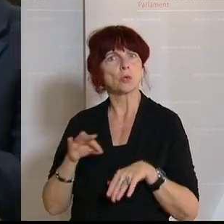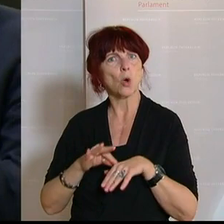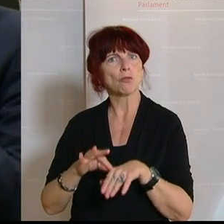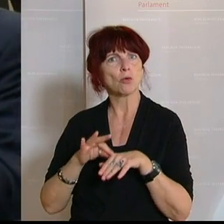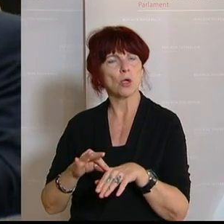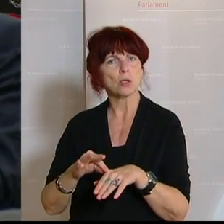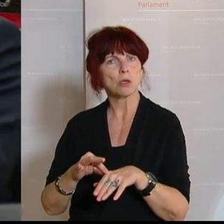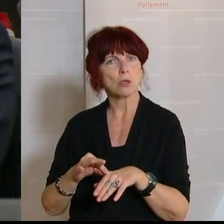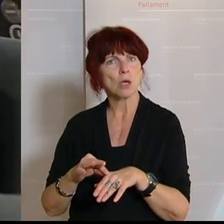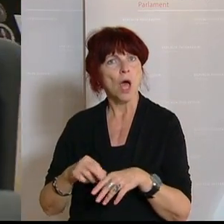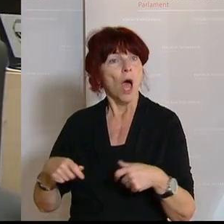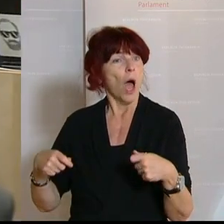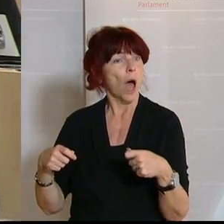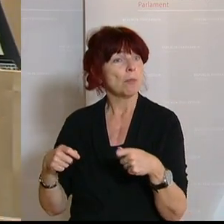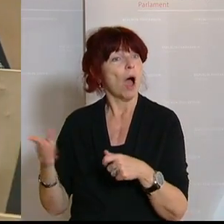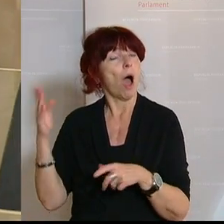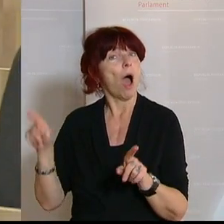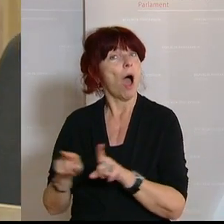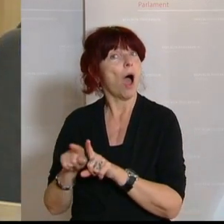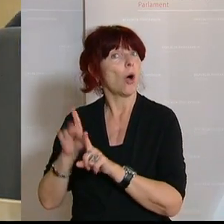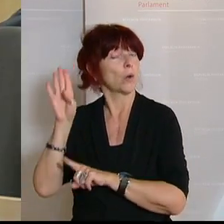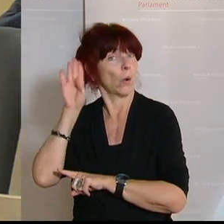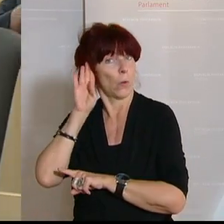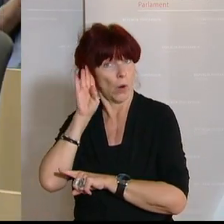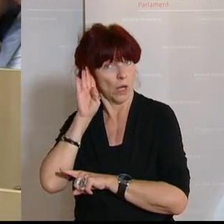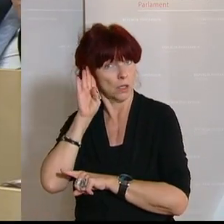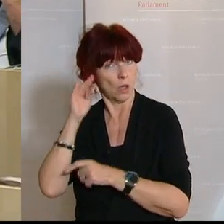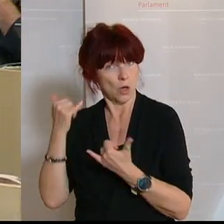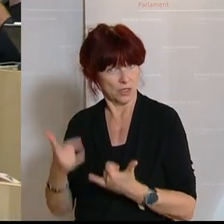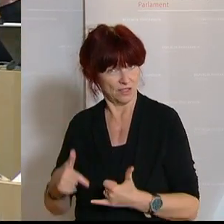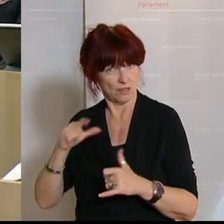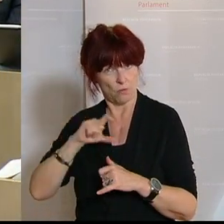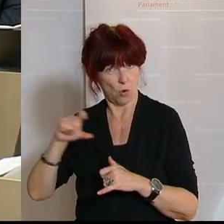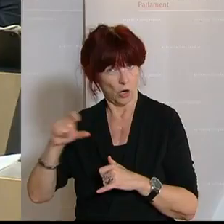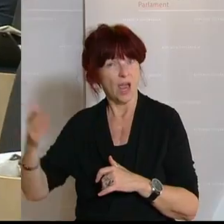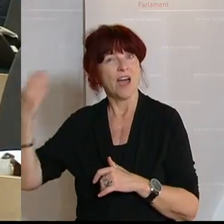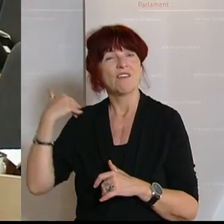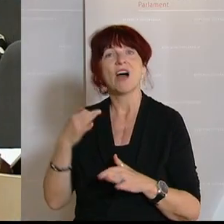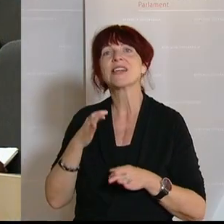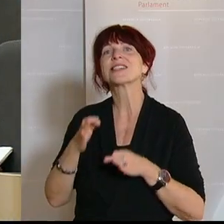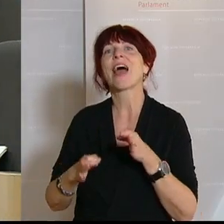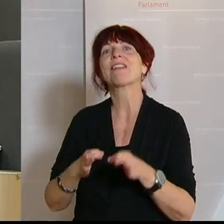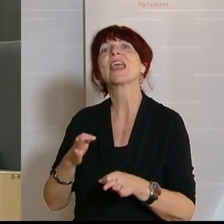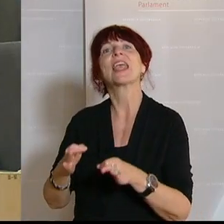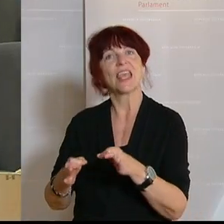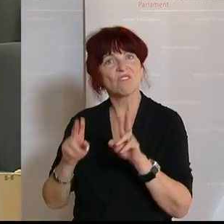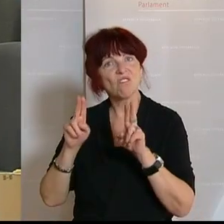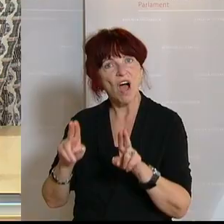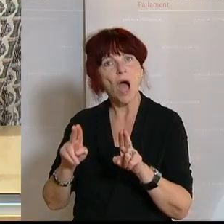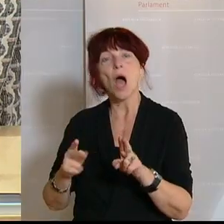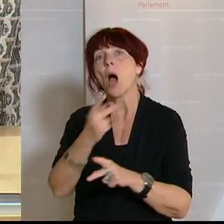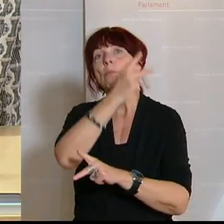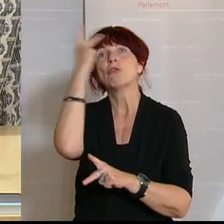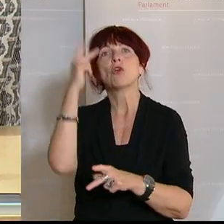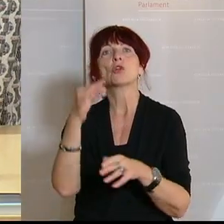Woche erfahren haben, aus den hinteren Strategiepapieren, dass es ja durchaus eine Strategie war, der Bevölkerung Angst zu machen. Wir haben letzte